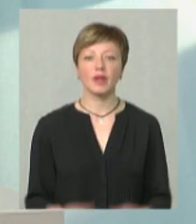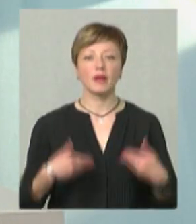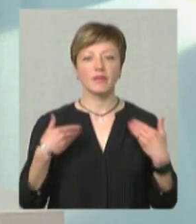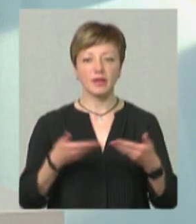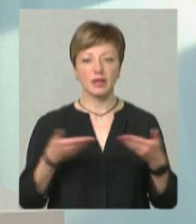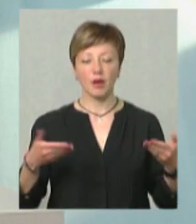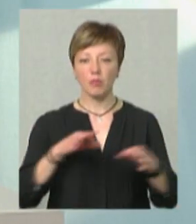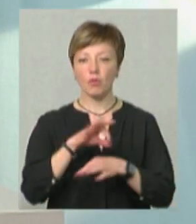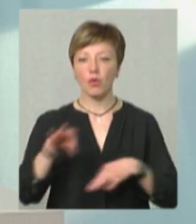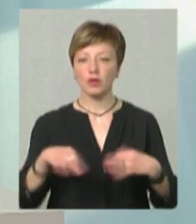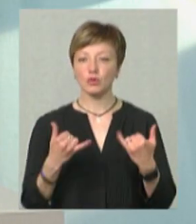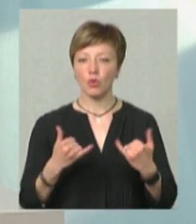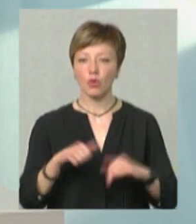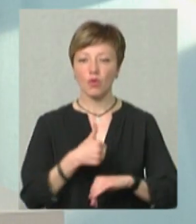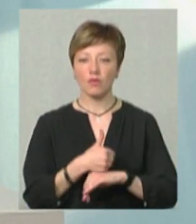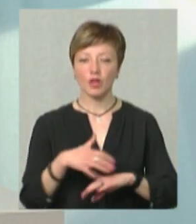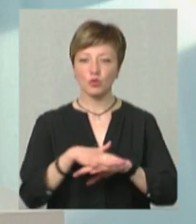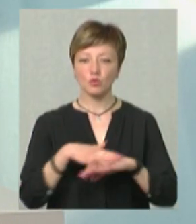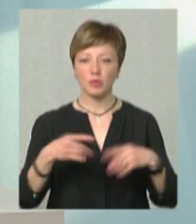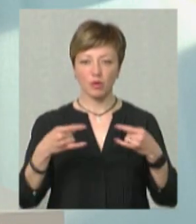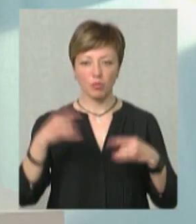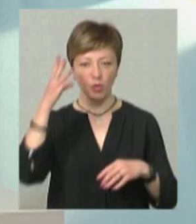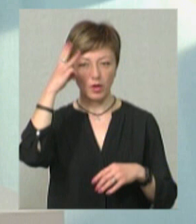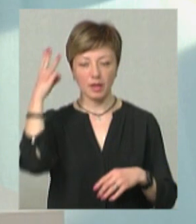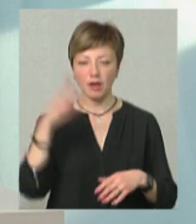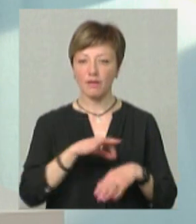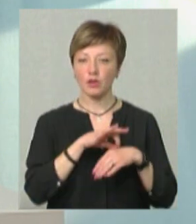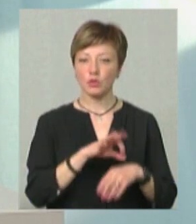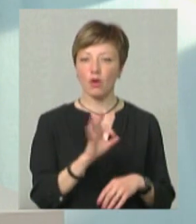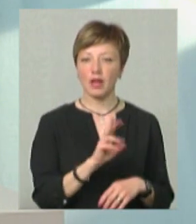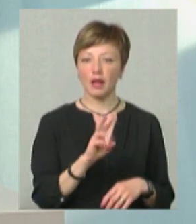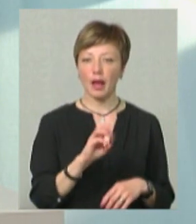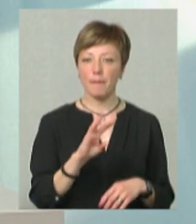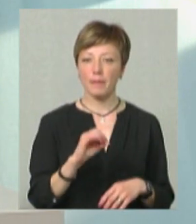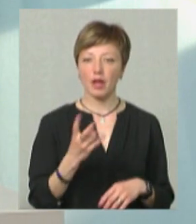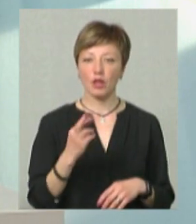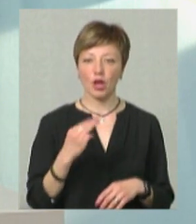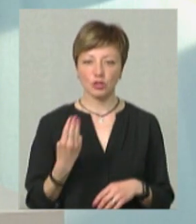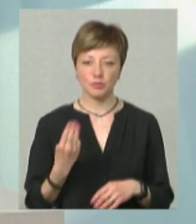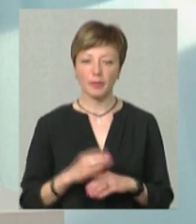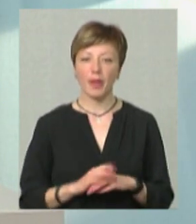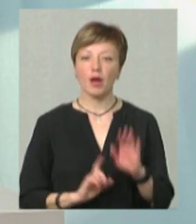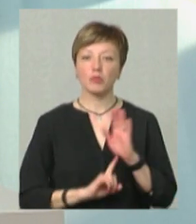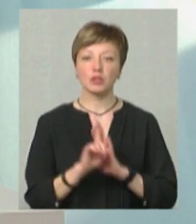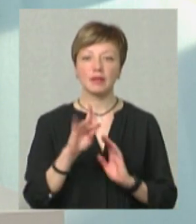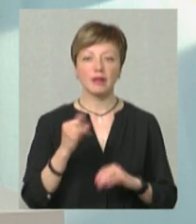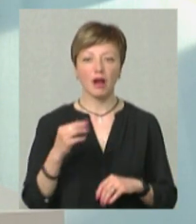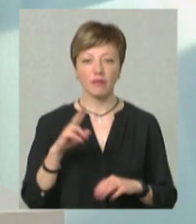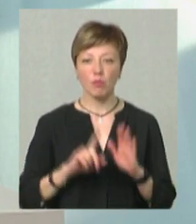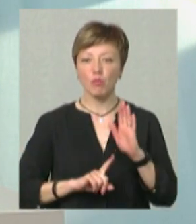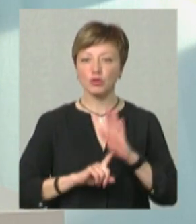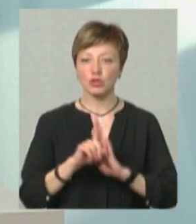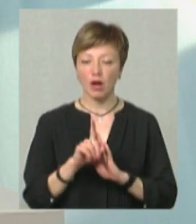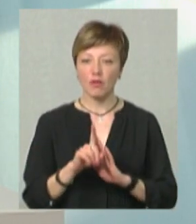Вітаємо у проєкті «Сьогодні головне» на Суспільному поділля. Мене звати Олена Кіменяш. Із початку травня почав оживати